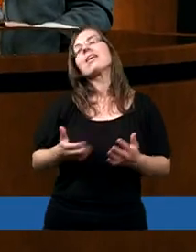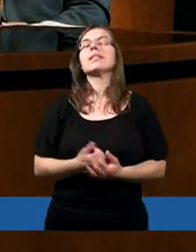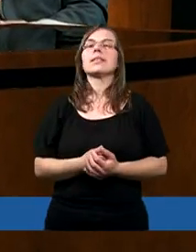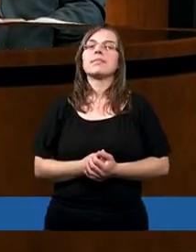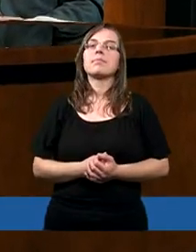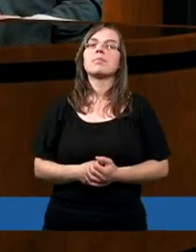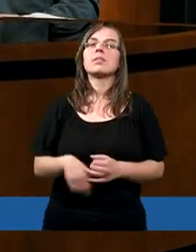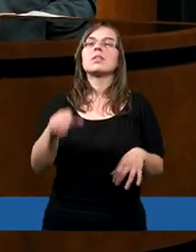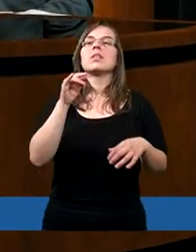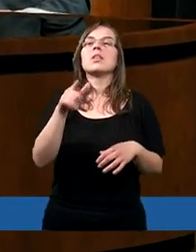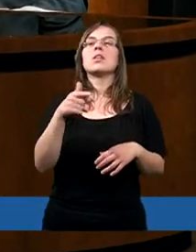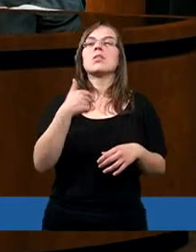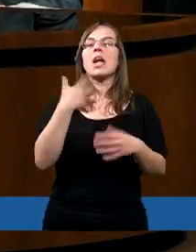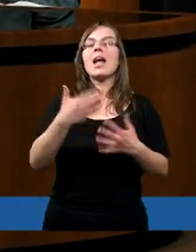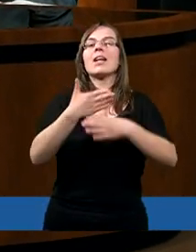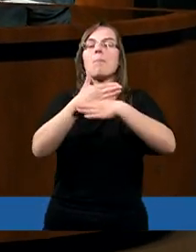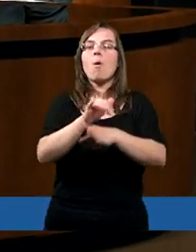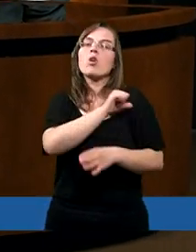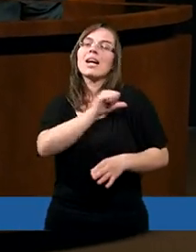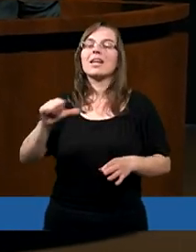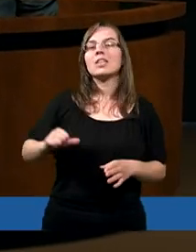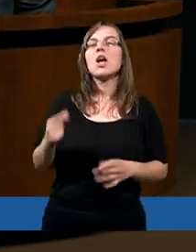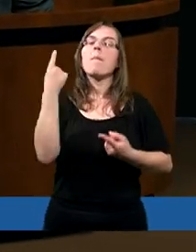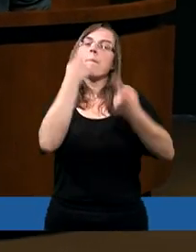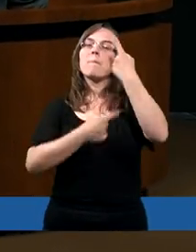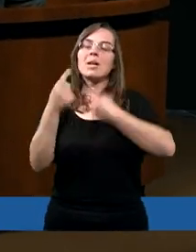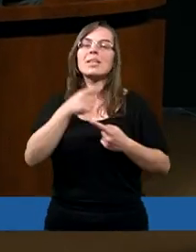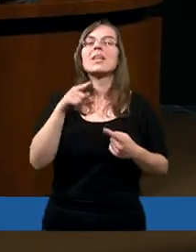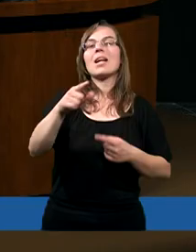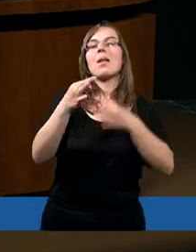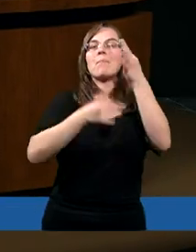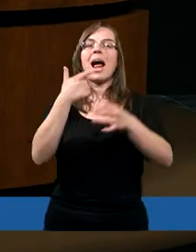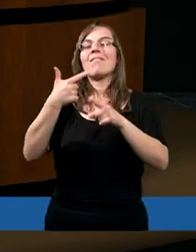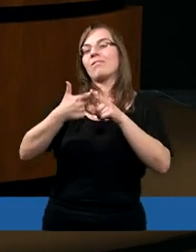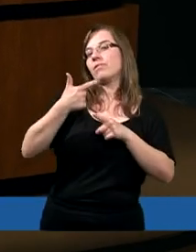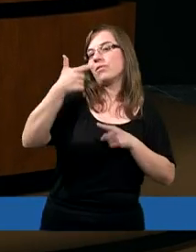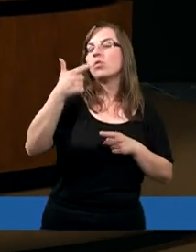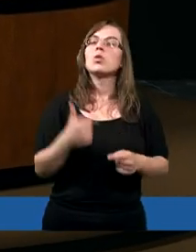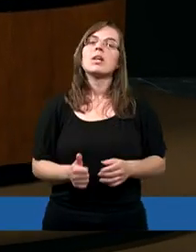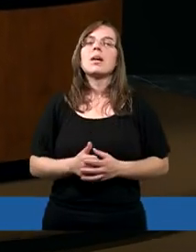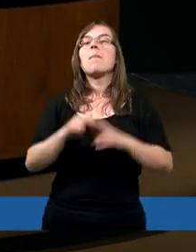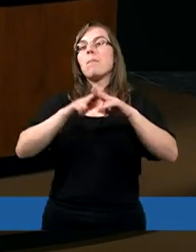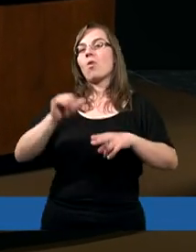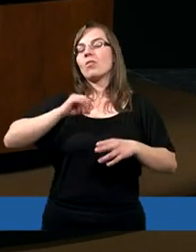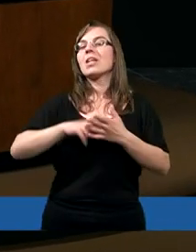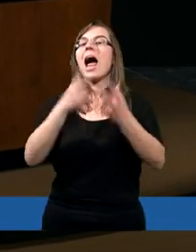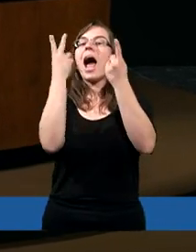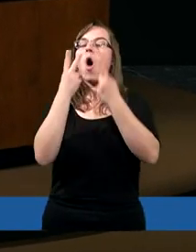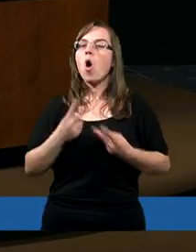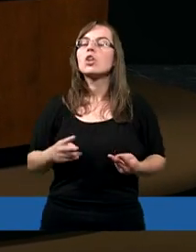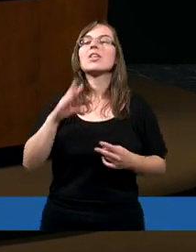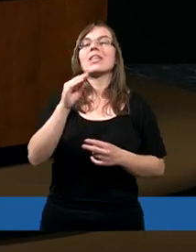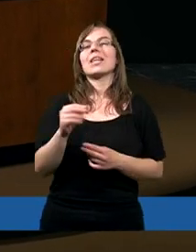przedstawiła. Ja chciałam podzielić się myślami psalmu XXII. Pozwolę sobie na